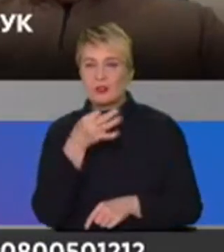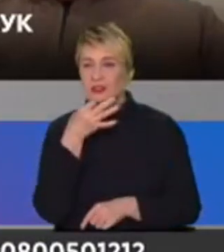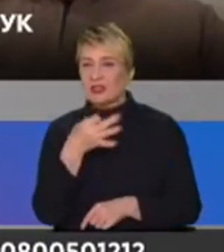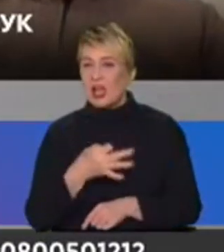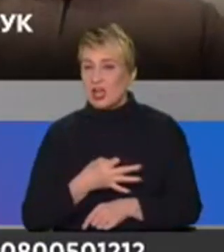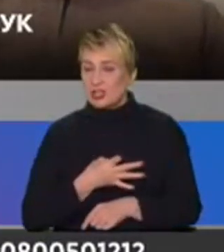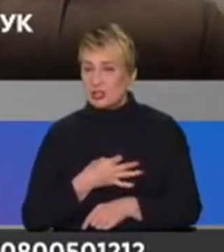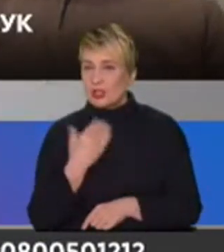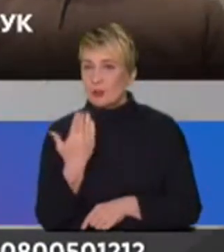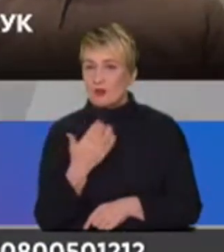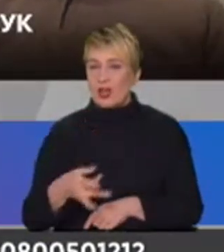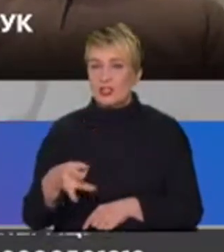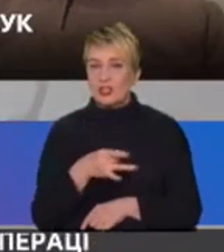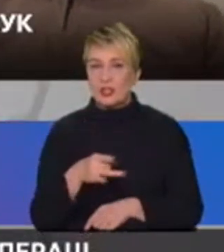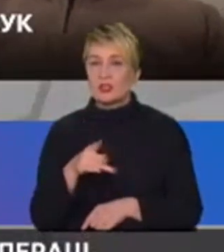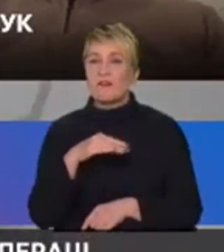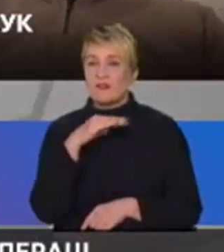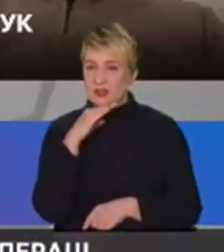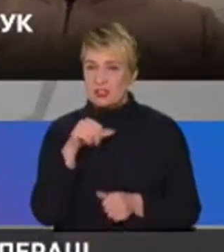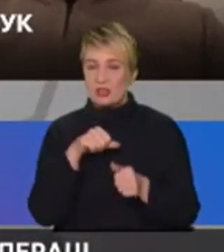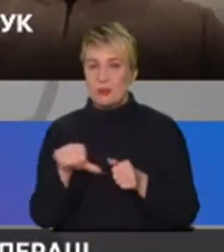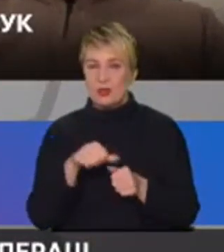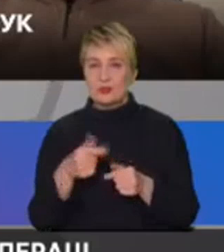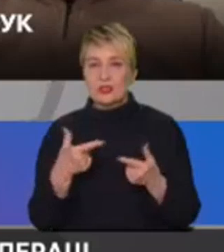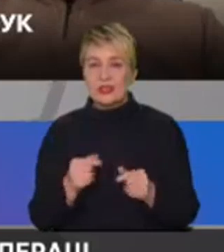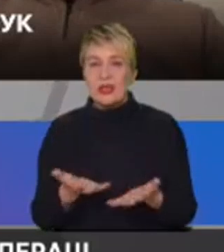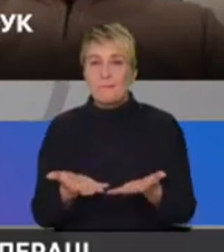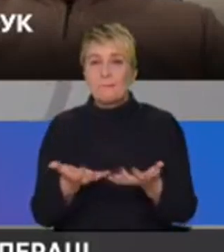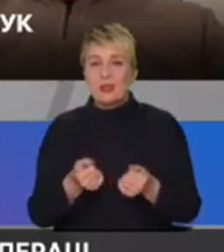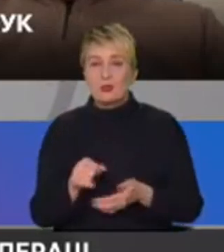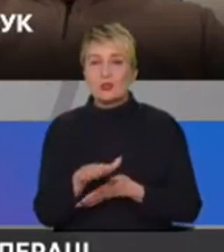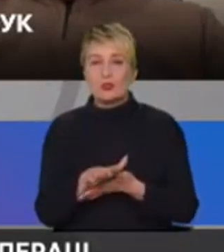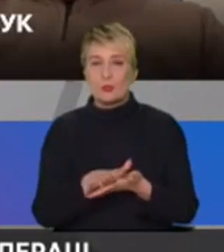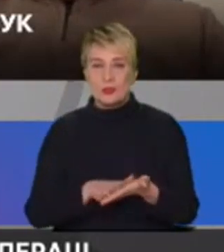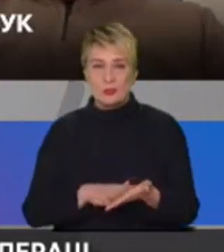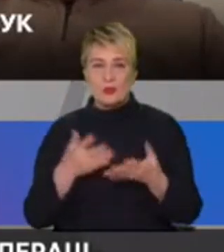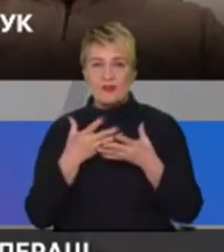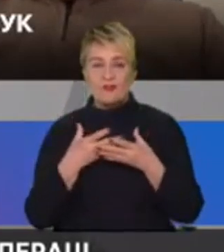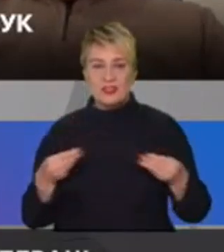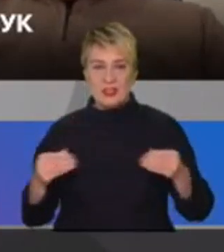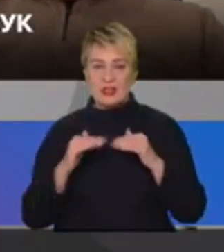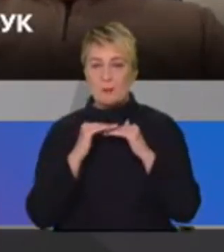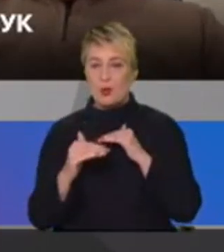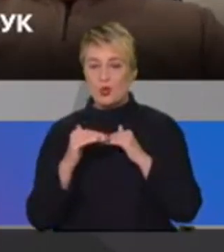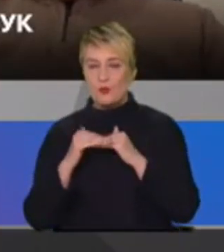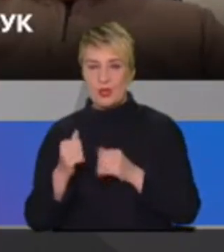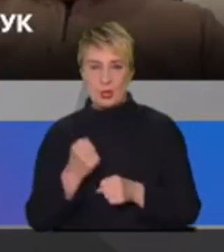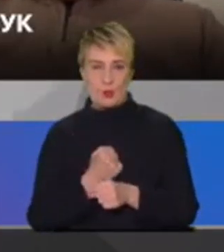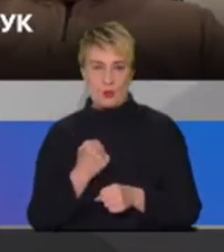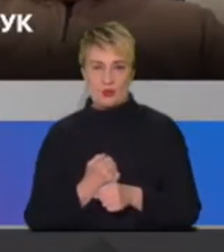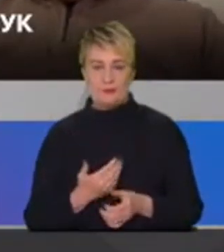вистачає пального і де його берете для того, аби продовжувати веснянно-польові роботи? На данный момент